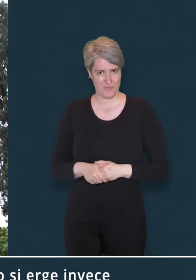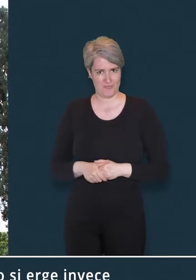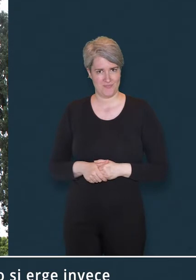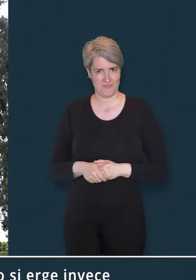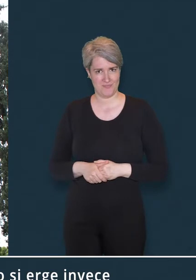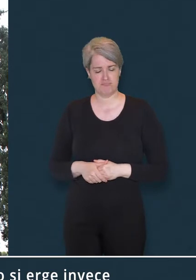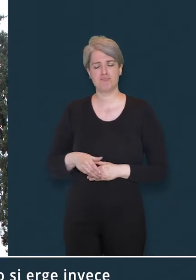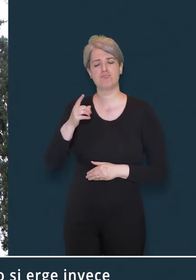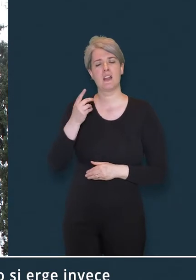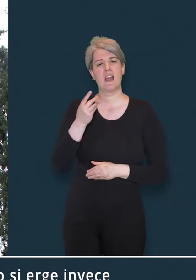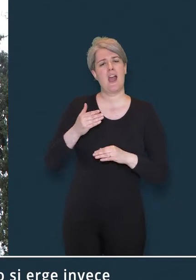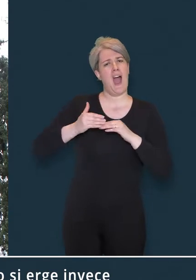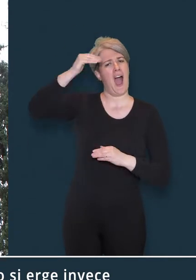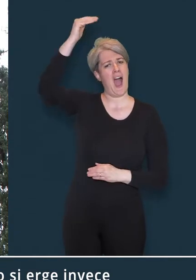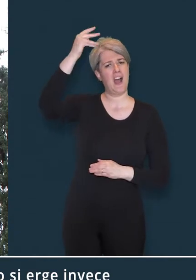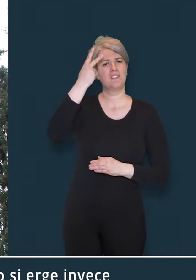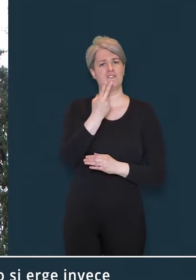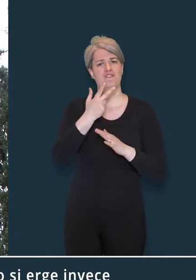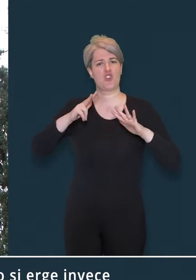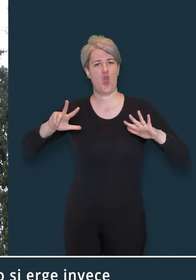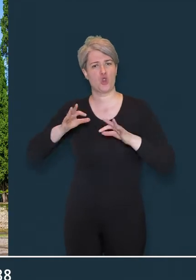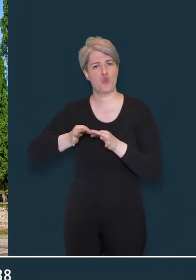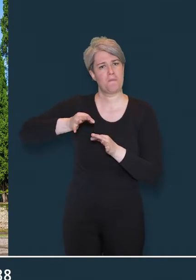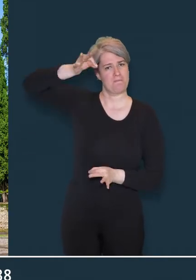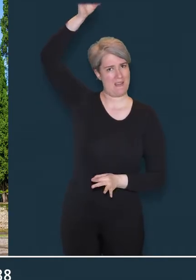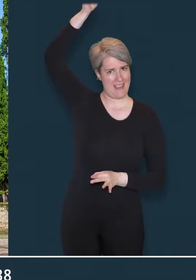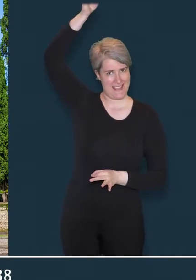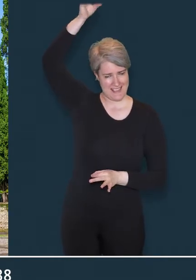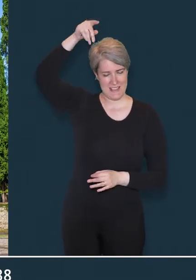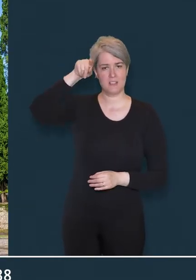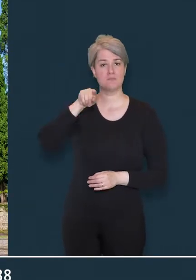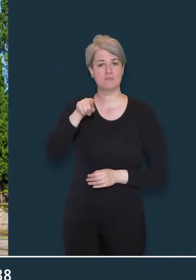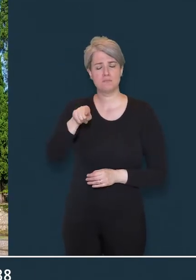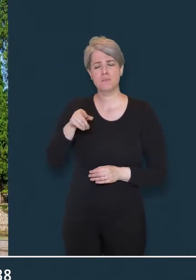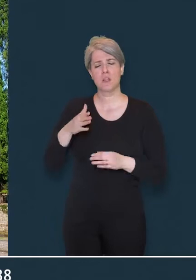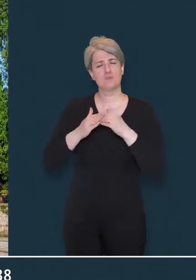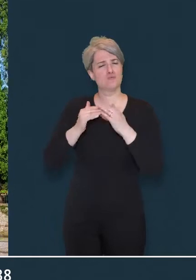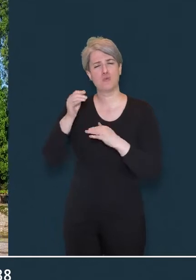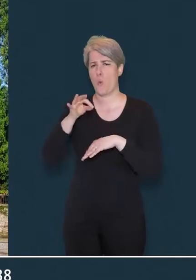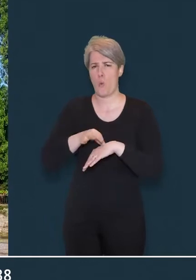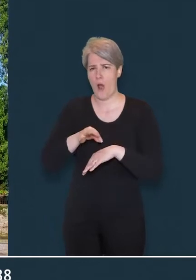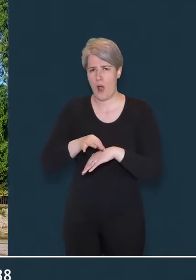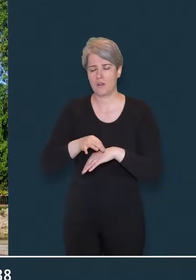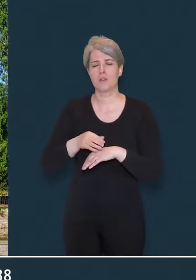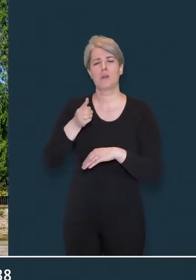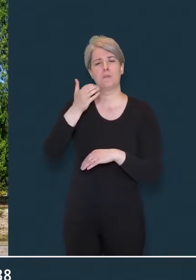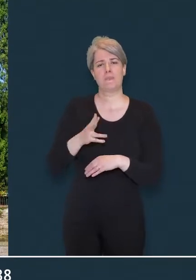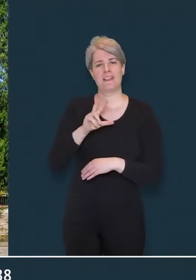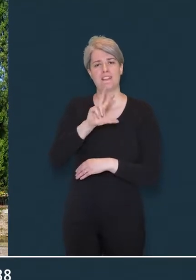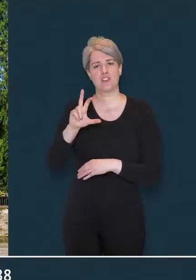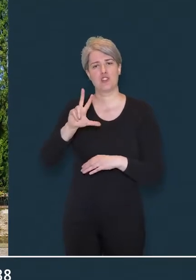1 alta 28 metri realizzata prima del 1338